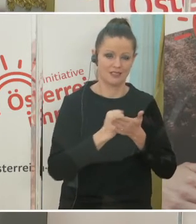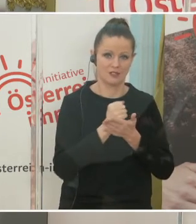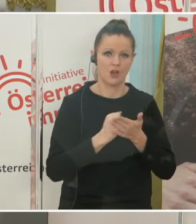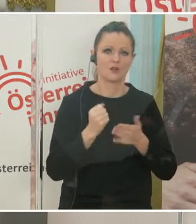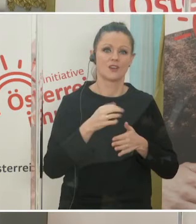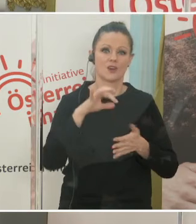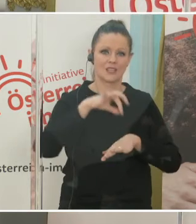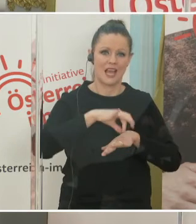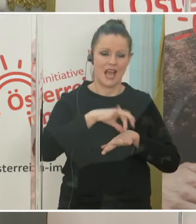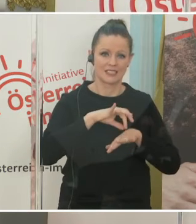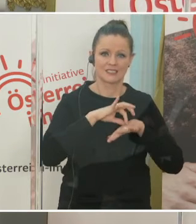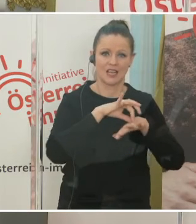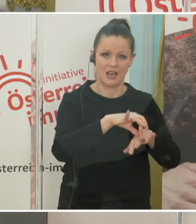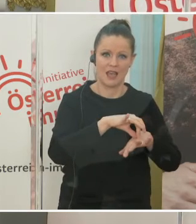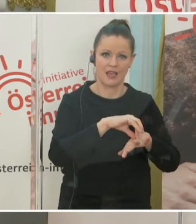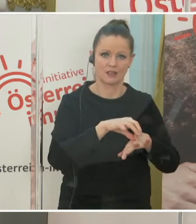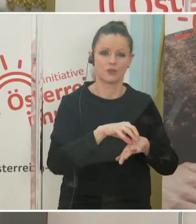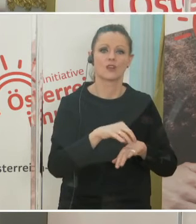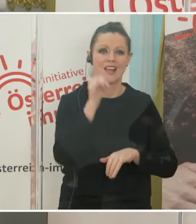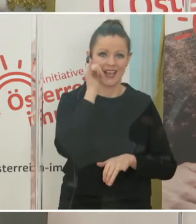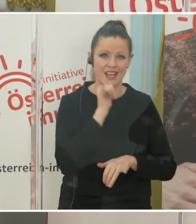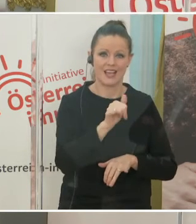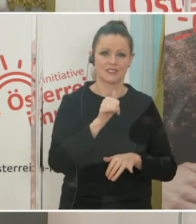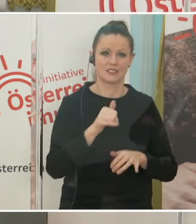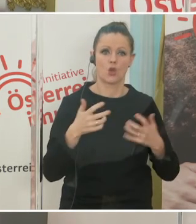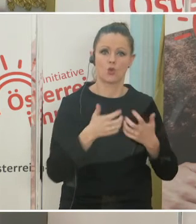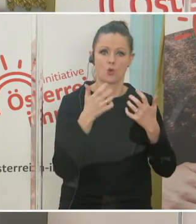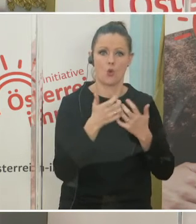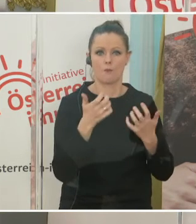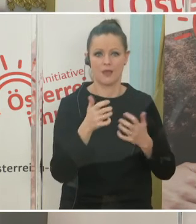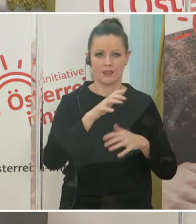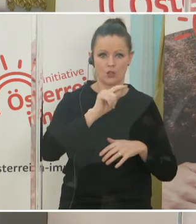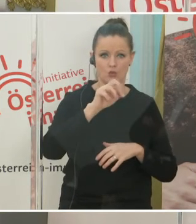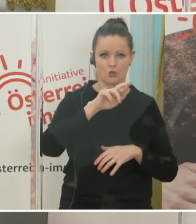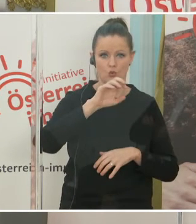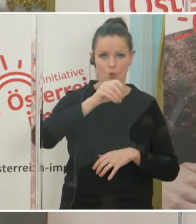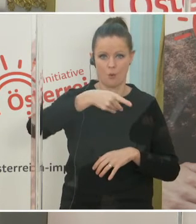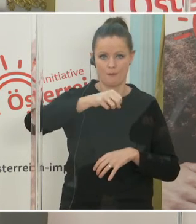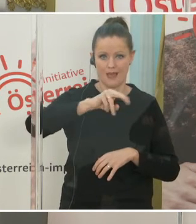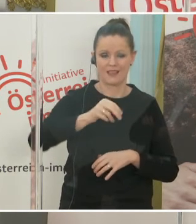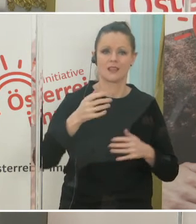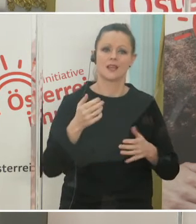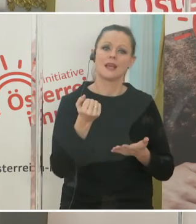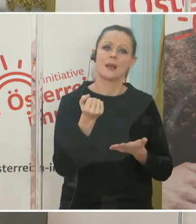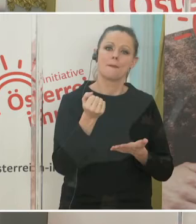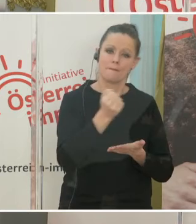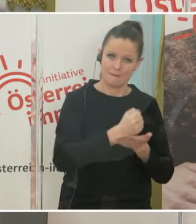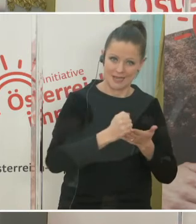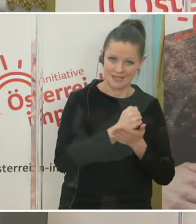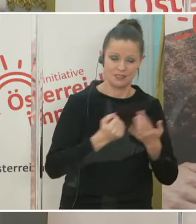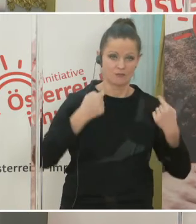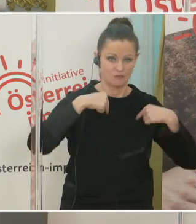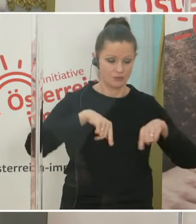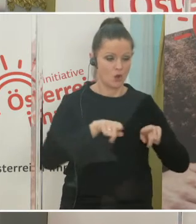Spezialambulanz für Impfungen, Reise und Tropenmedizin und Präsidentin der österreichischen Gesellschaft für Vakzinologie und